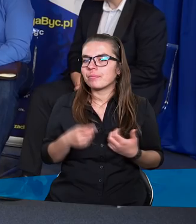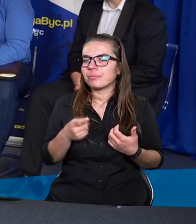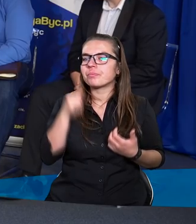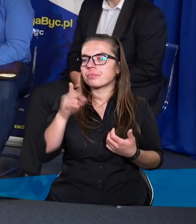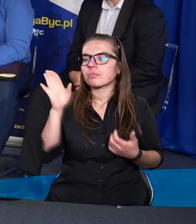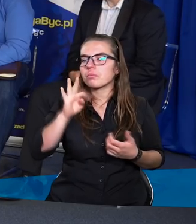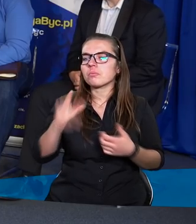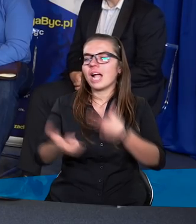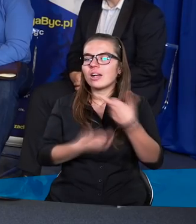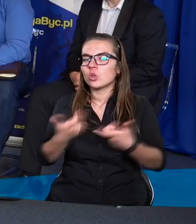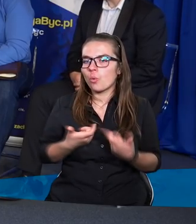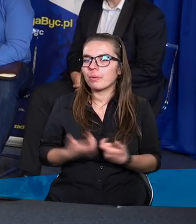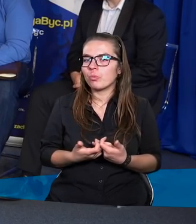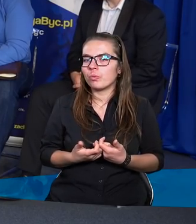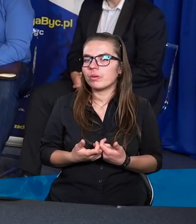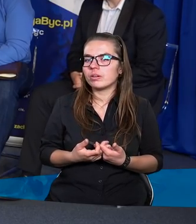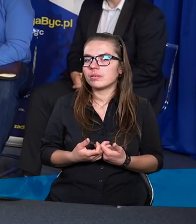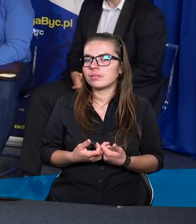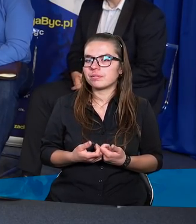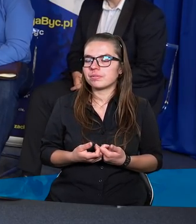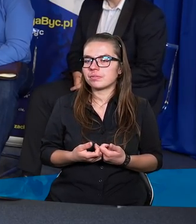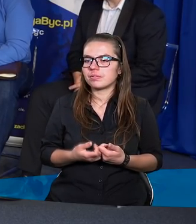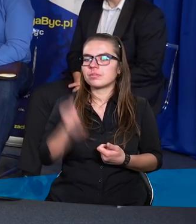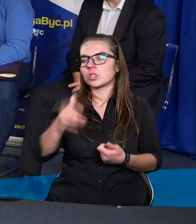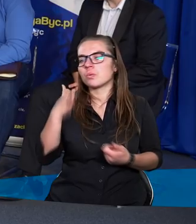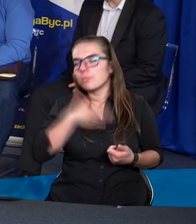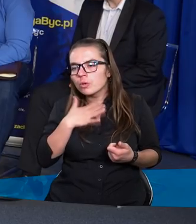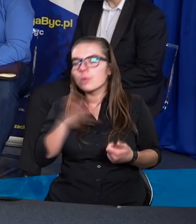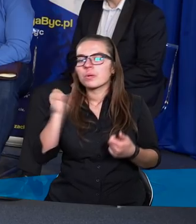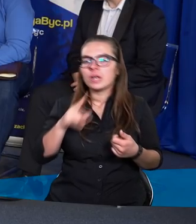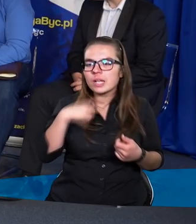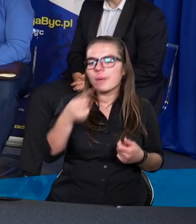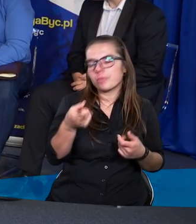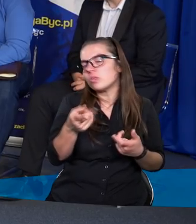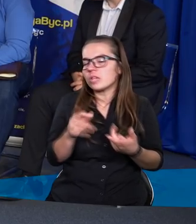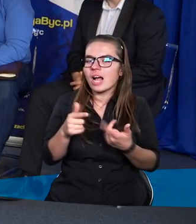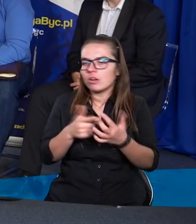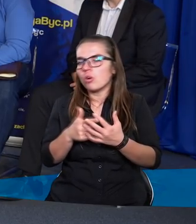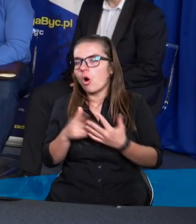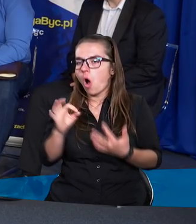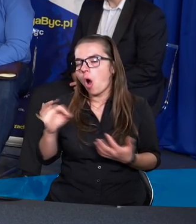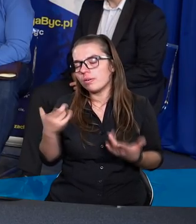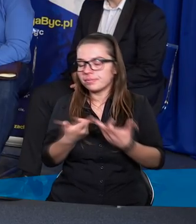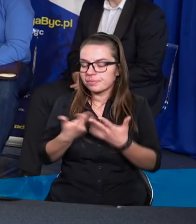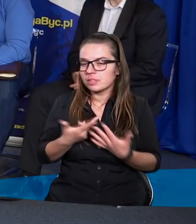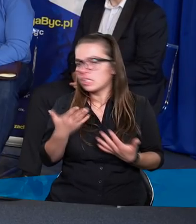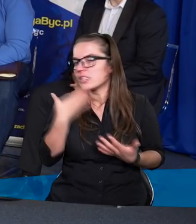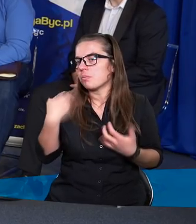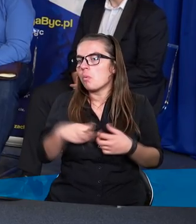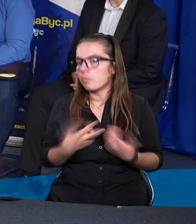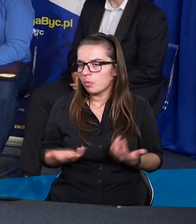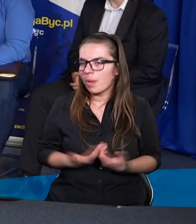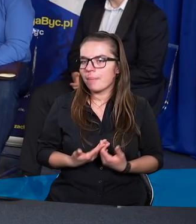kiedyś Pan Bóg tak zrobił z tym Potopem. Po pierwsze, ludziom się to od razu nie podoba, mówią, o Pan Bóg taki niedobry i zły, a po drugie, to nie rozwiązało problemu.